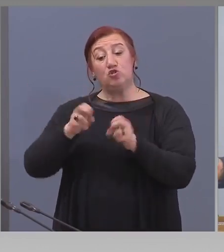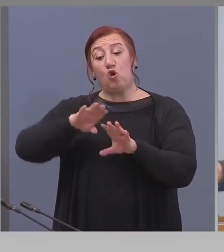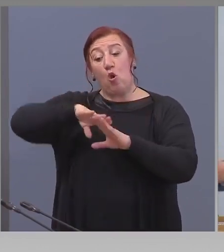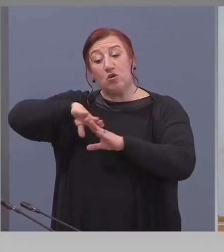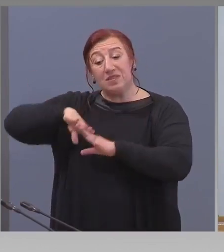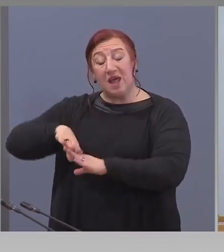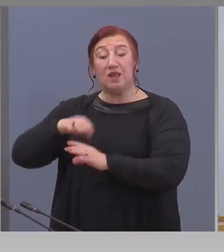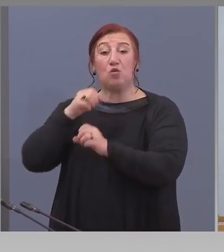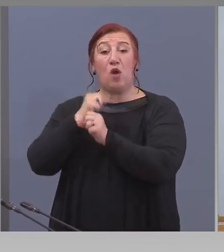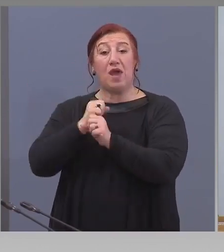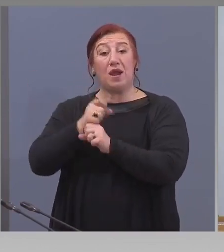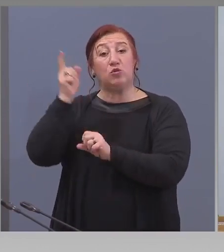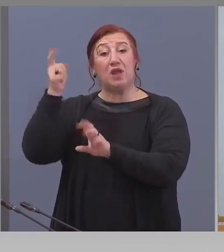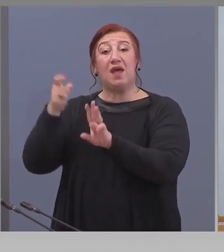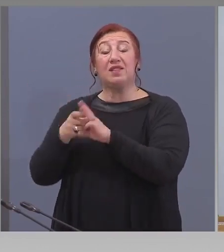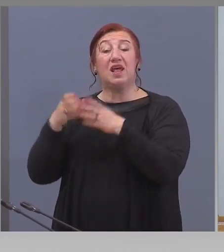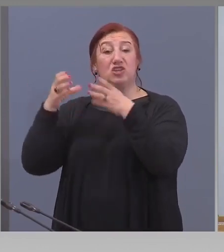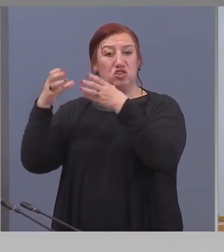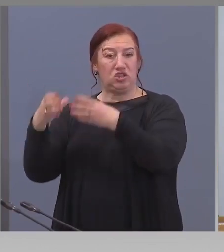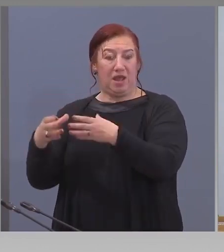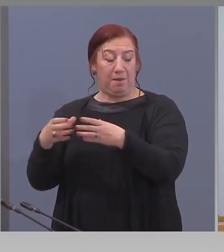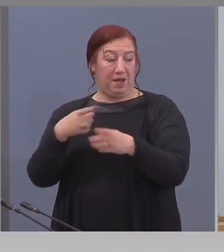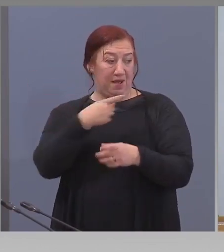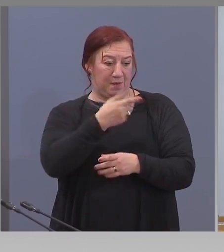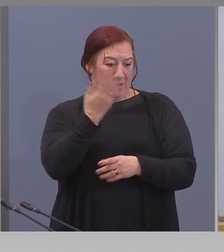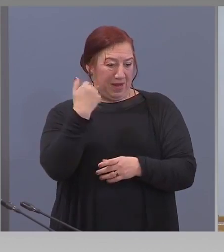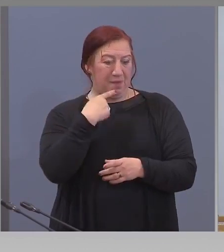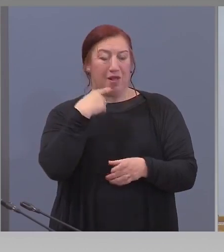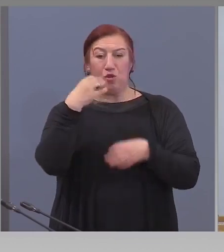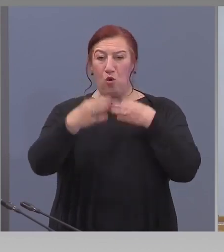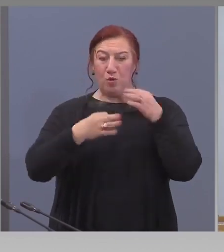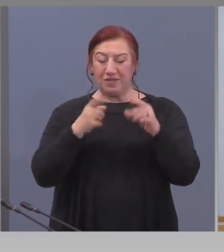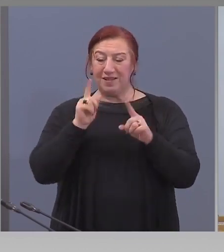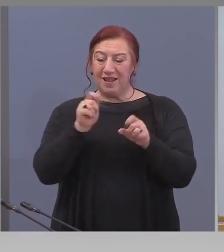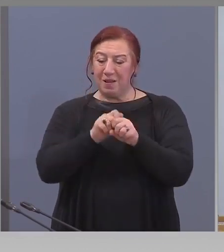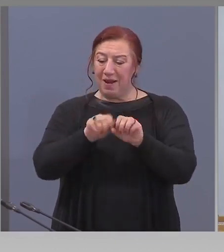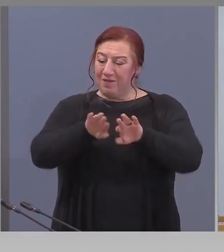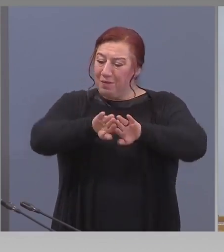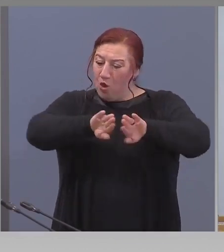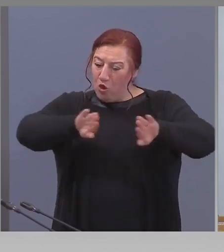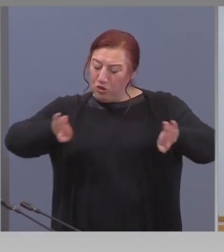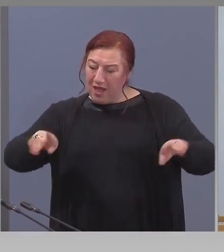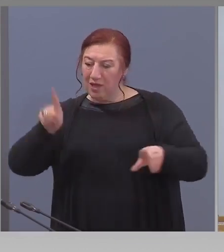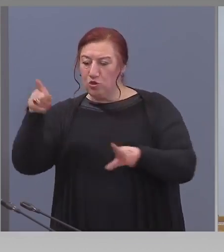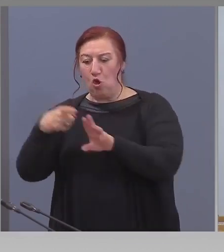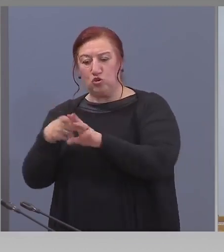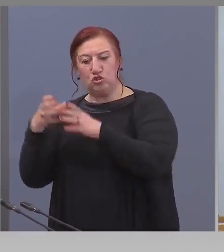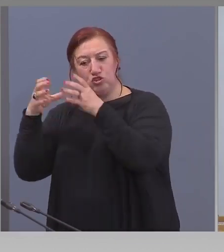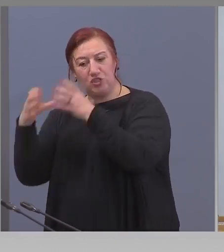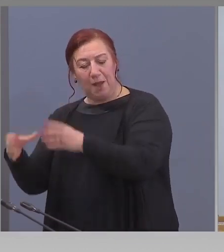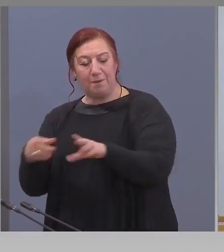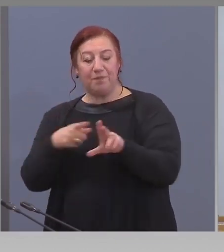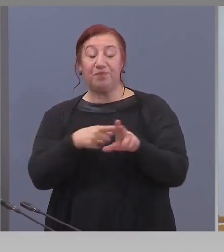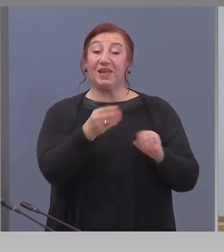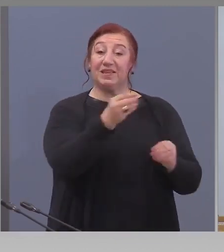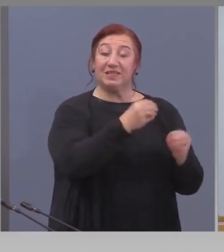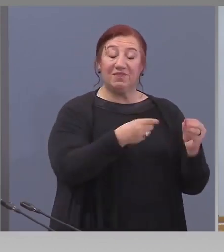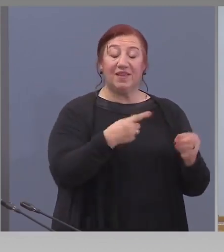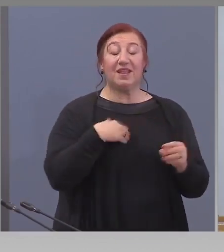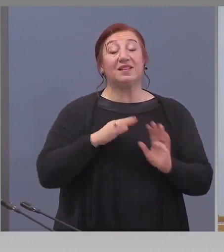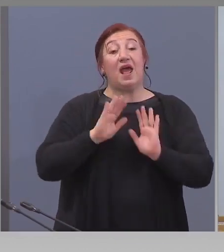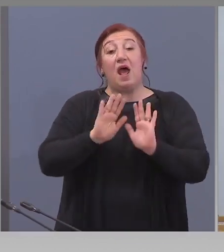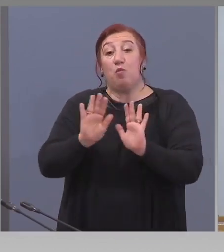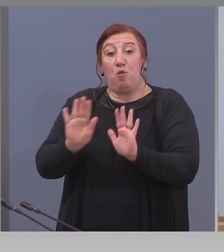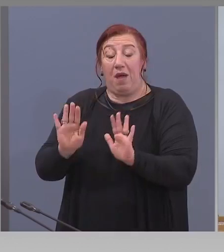това имаше предвид доктор Петрова, да се разграничим, за да помагаме, да сме общо отбор. Защото ние сме